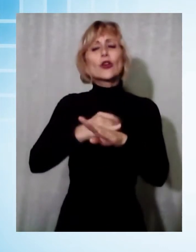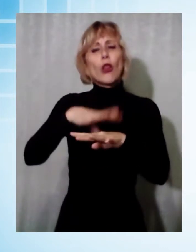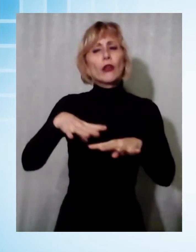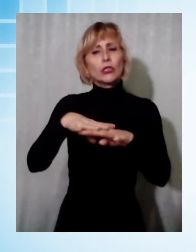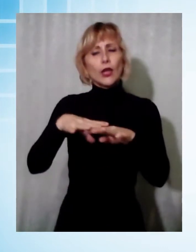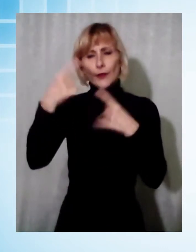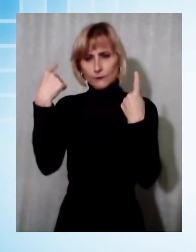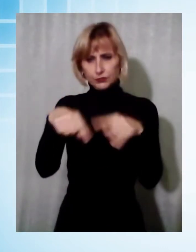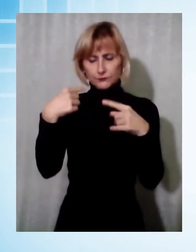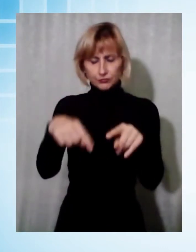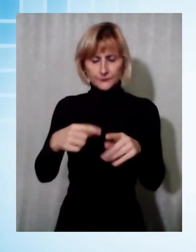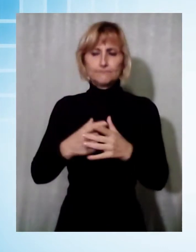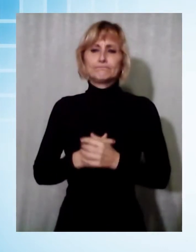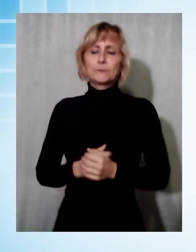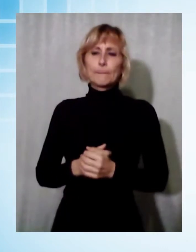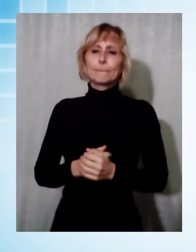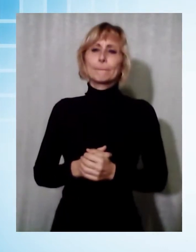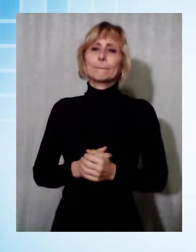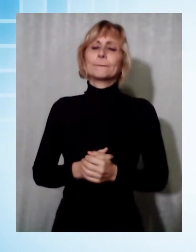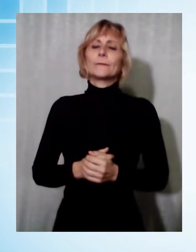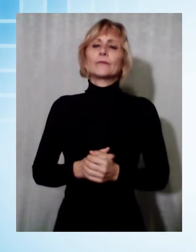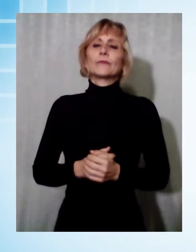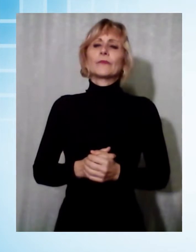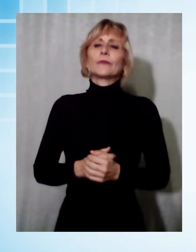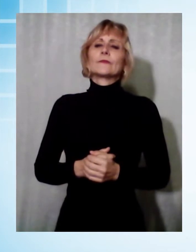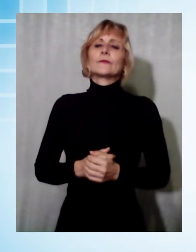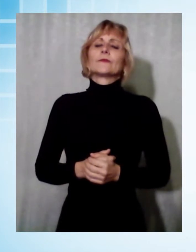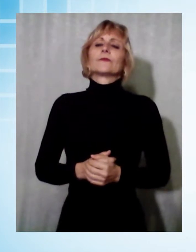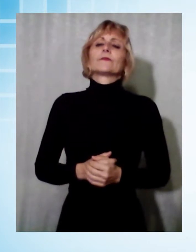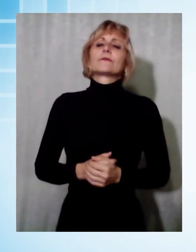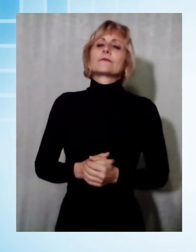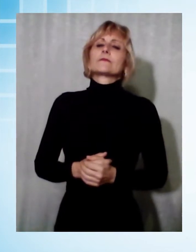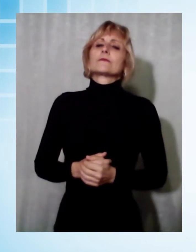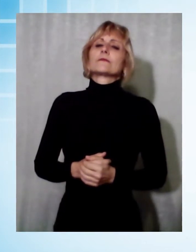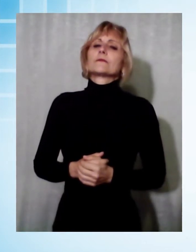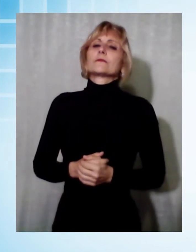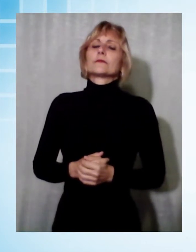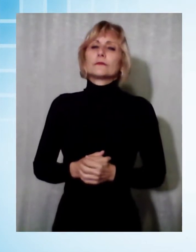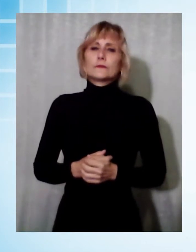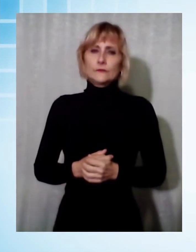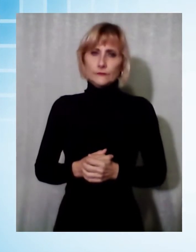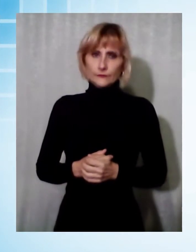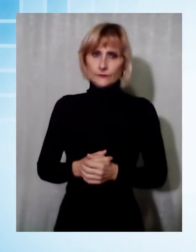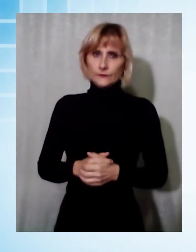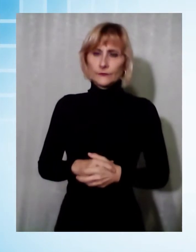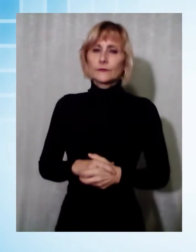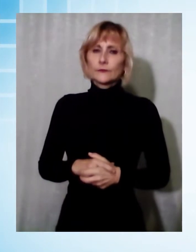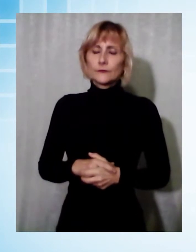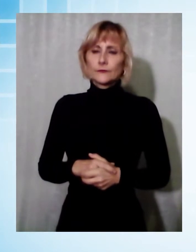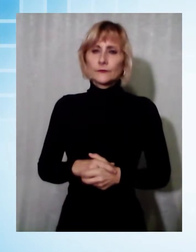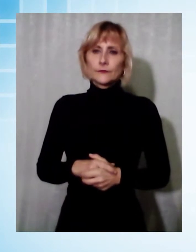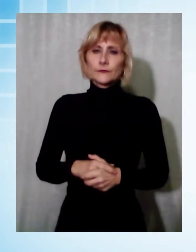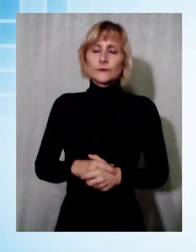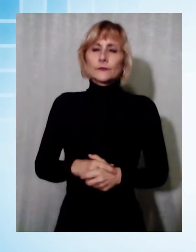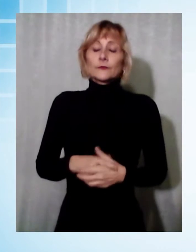Marmi, 8 a Massarosa, 8 a Pietrasanta, 6 a Seravezza e 37 a Viareggio. E